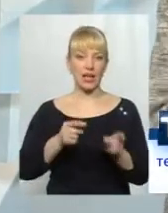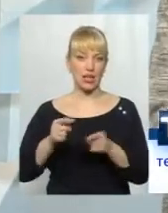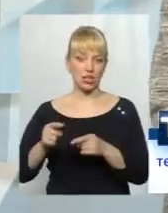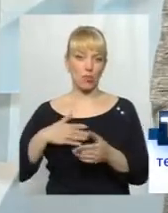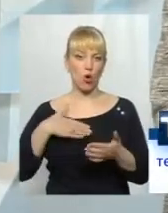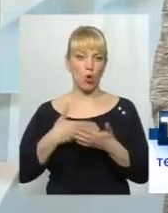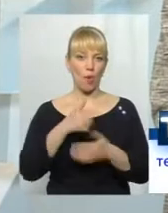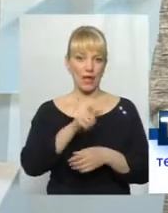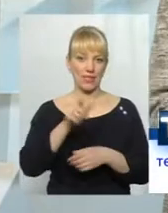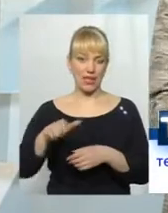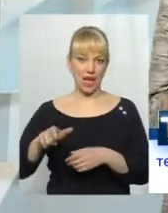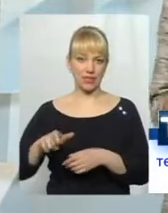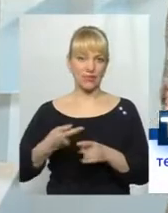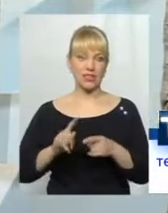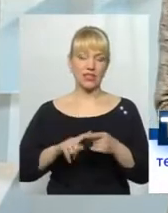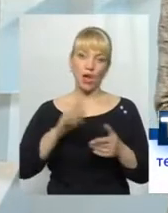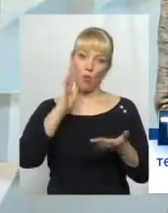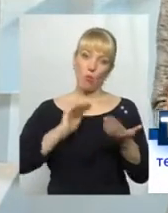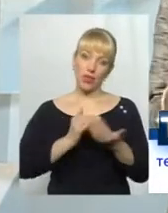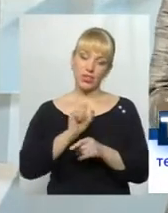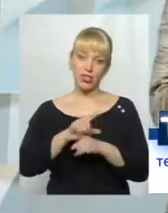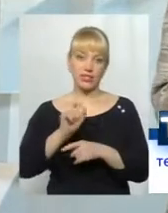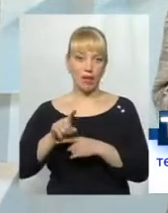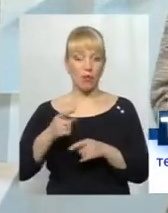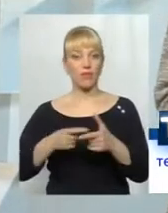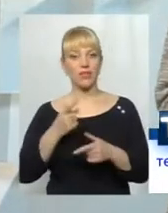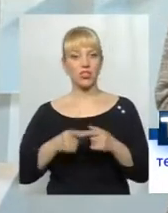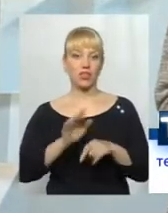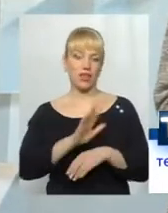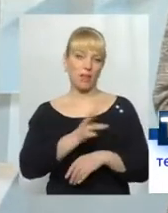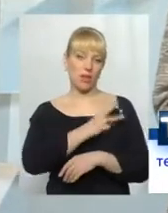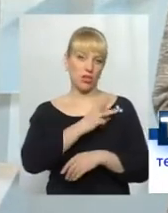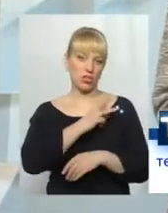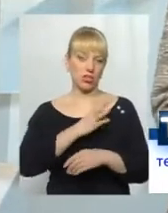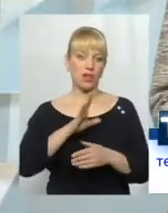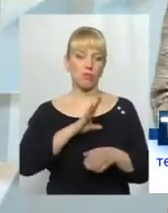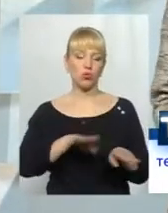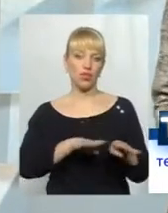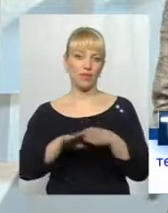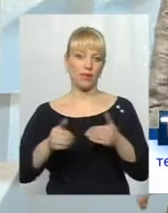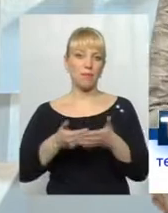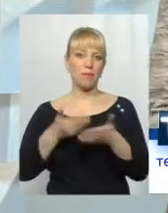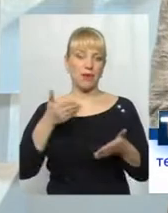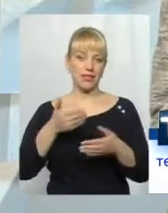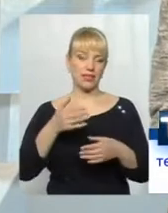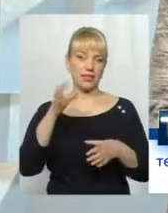громадських активістів. Це політичне замовлення чи небажання бути рівними перед законом.